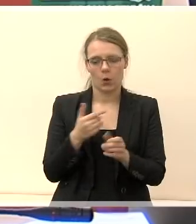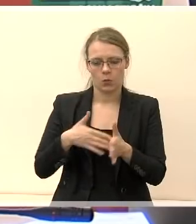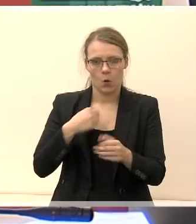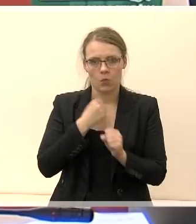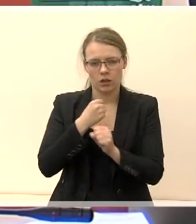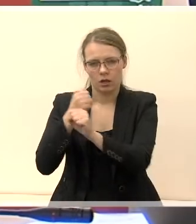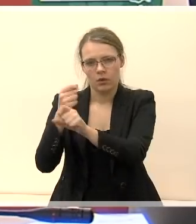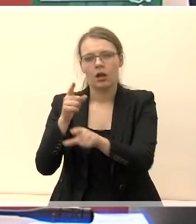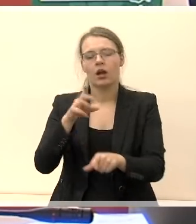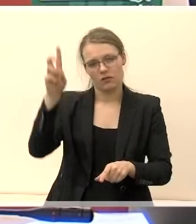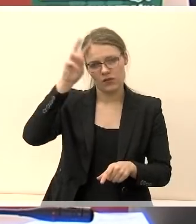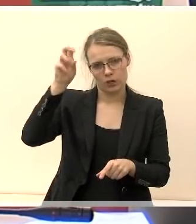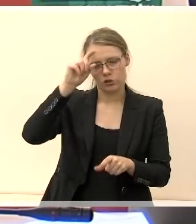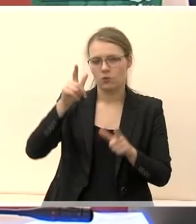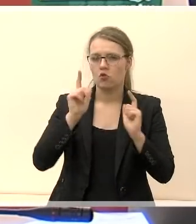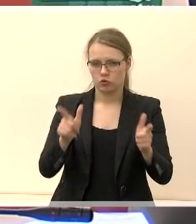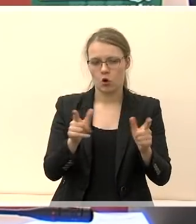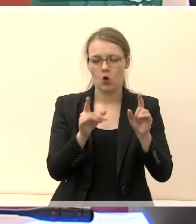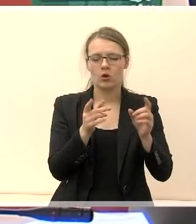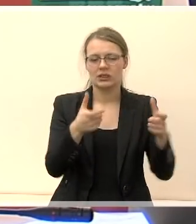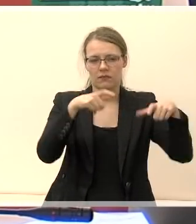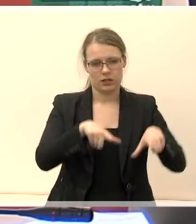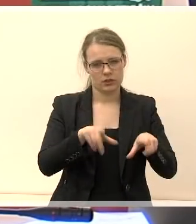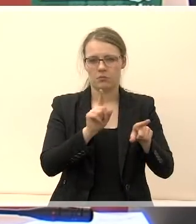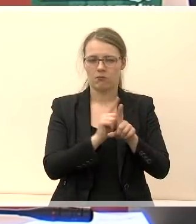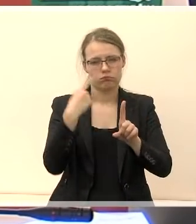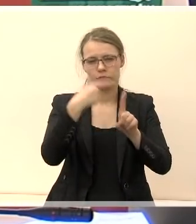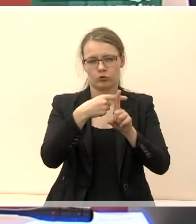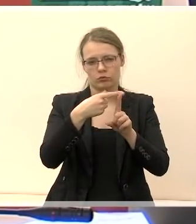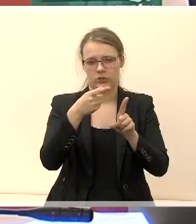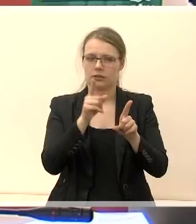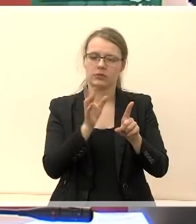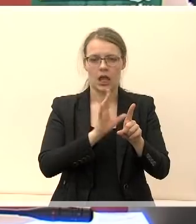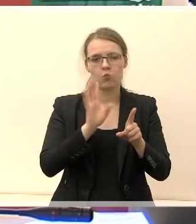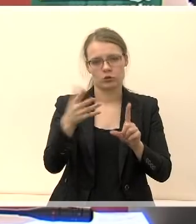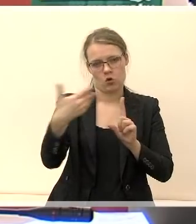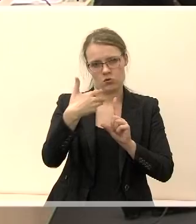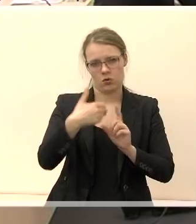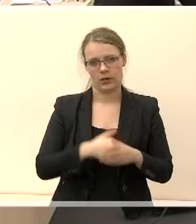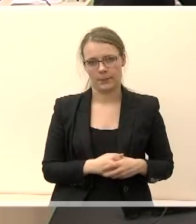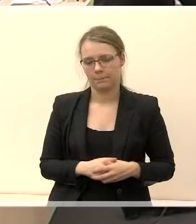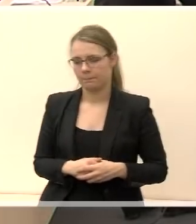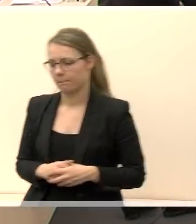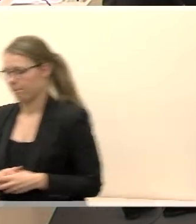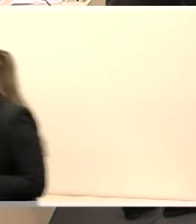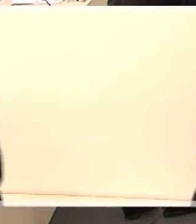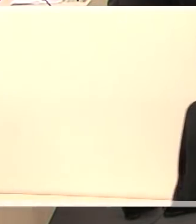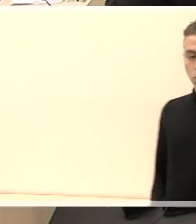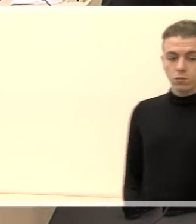vyriausybė, manau, tikrai mūsų saivaldybėj uždėst papildomų saugiklių. Ačiū